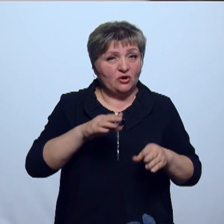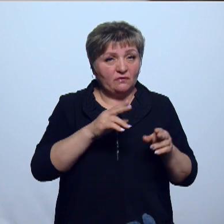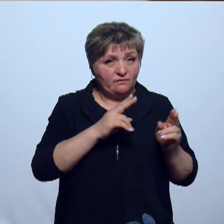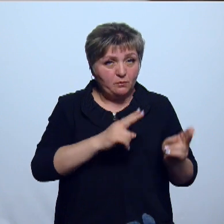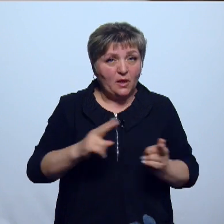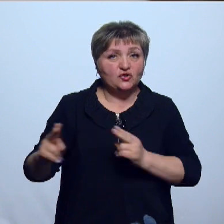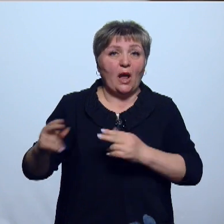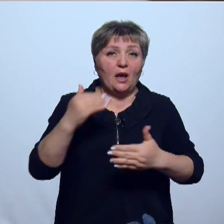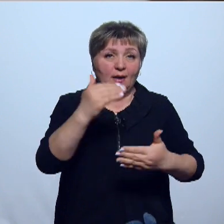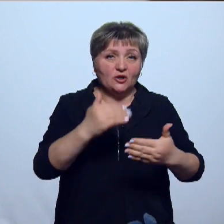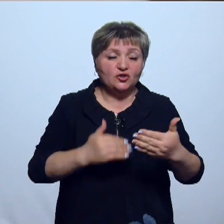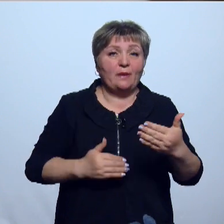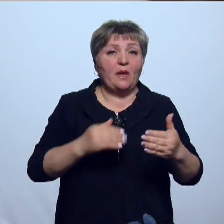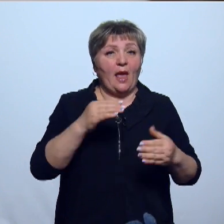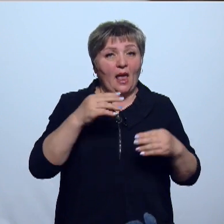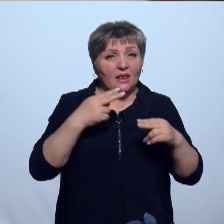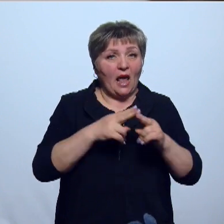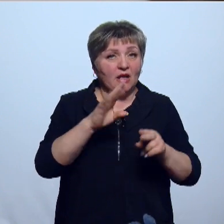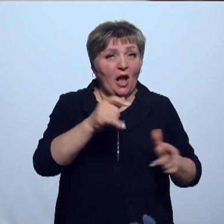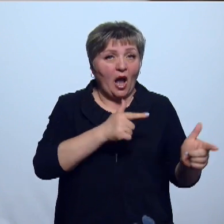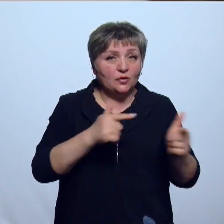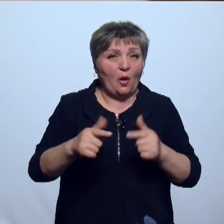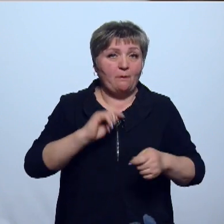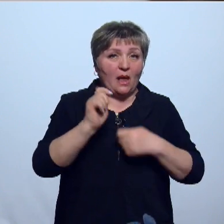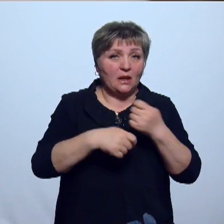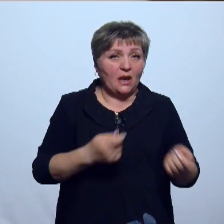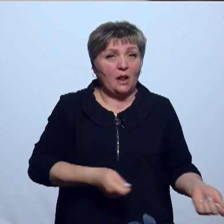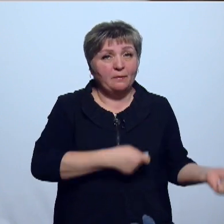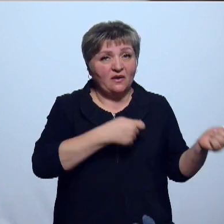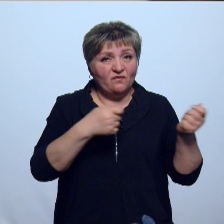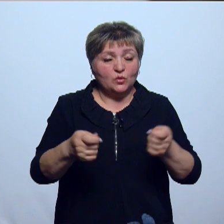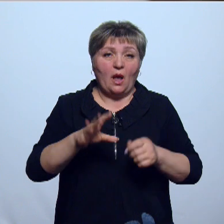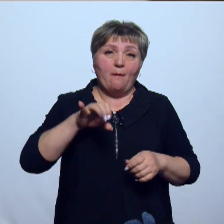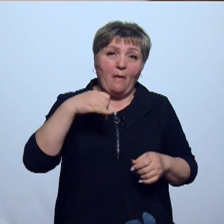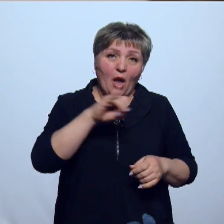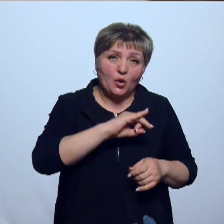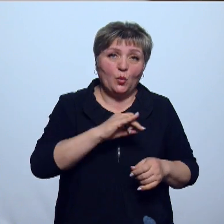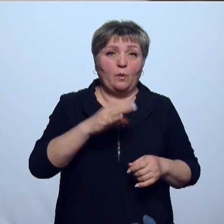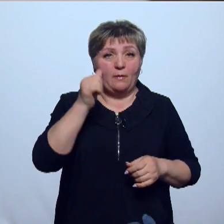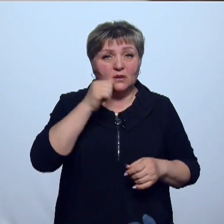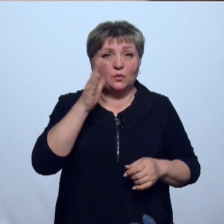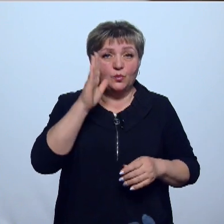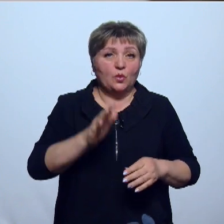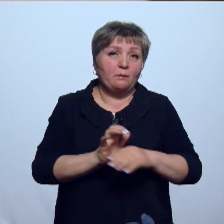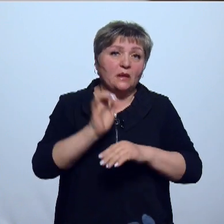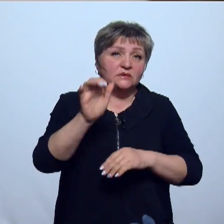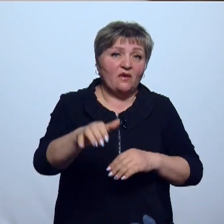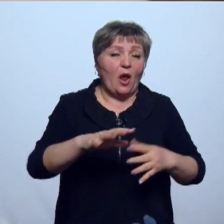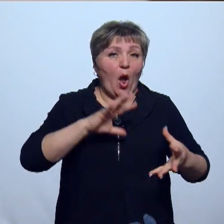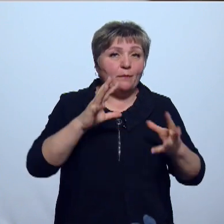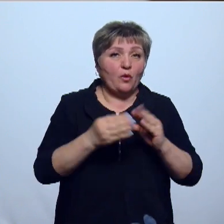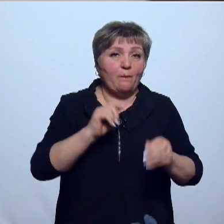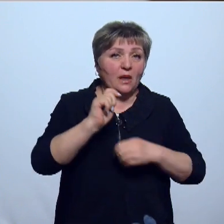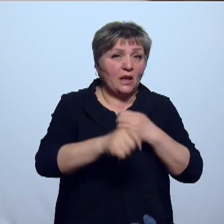режиме. Техника готовится, материалы завозятся. К маю месяцу будет поставлен основной объем